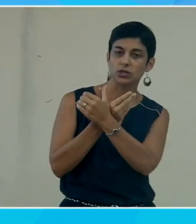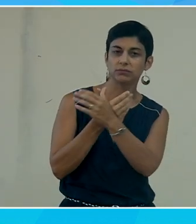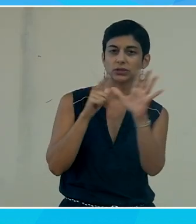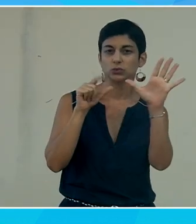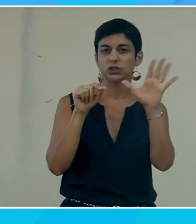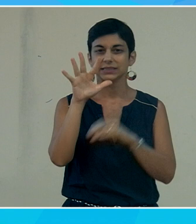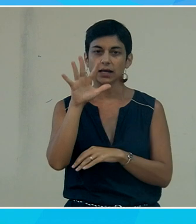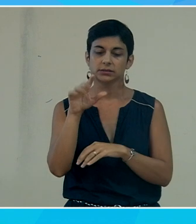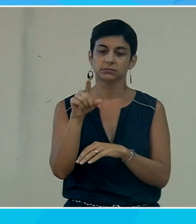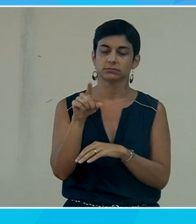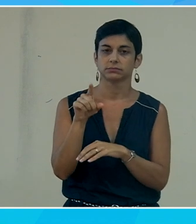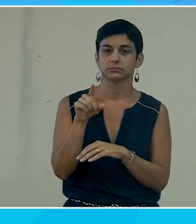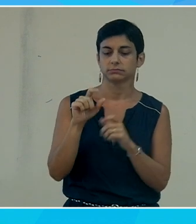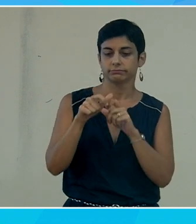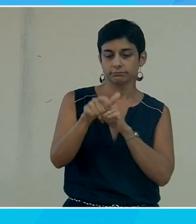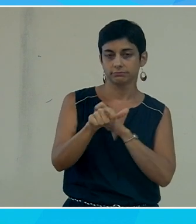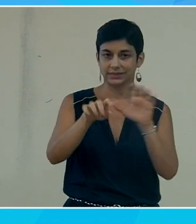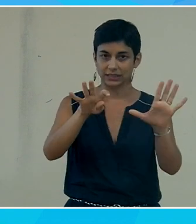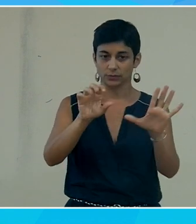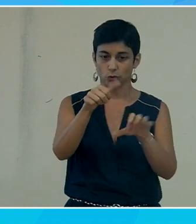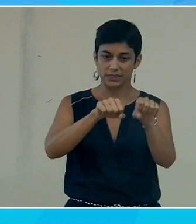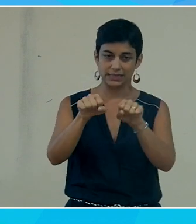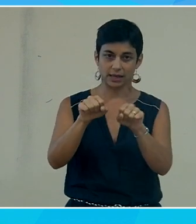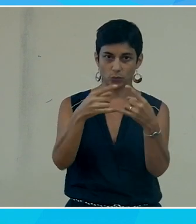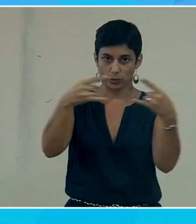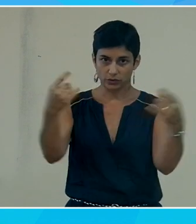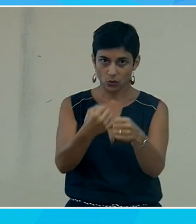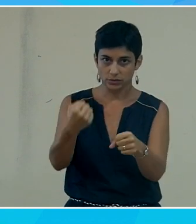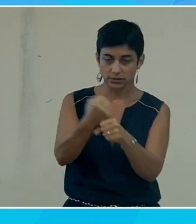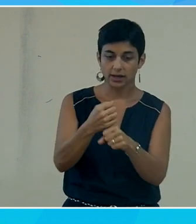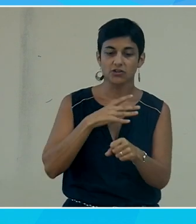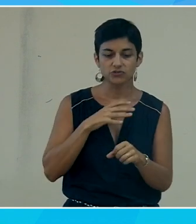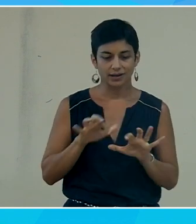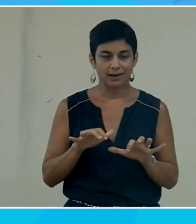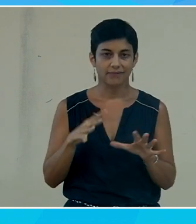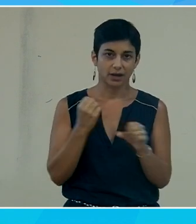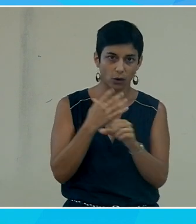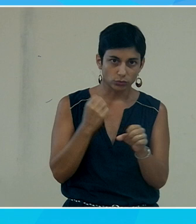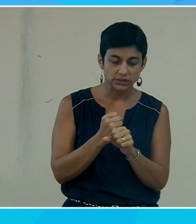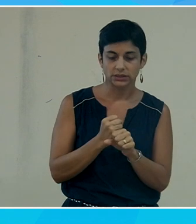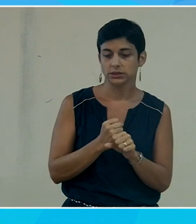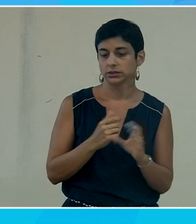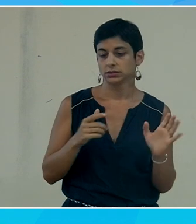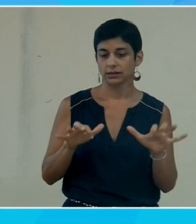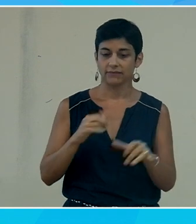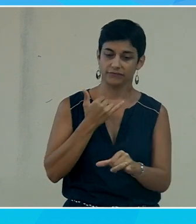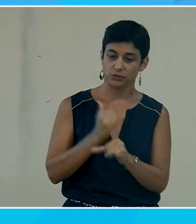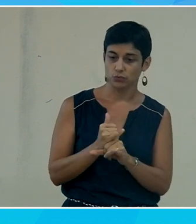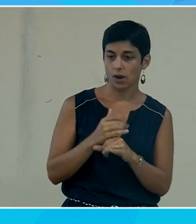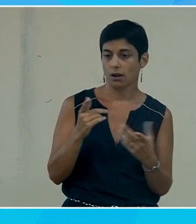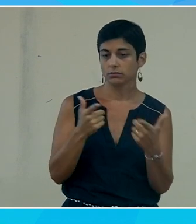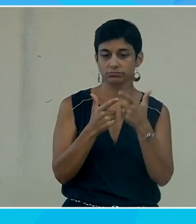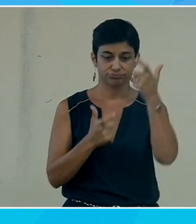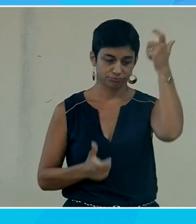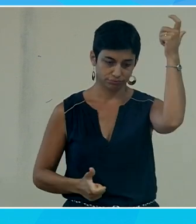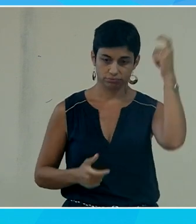Microsoft France en 90 le premier système Windows on avait des raccourcis clavier des touches rénalant des claviers virtuels un assistant accessibilité